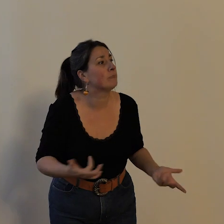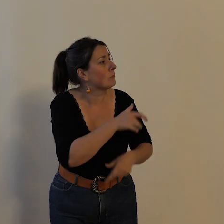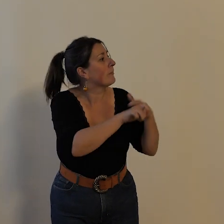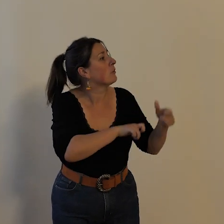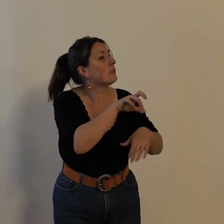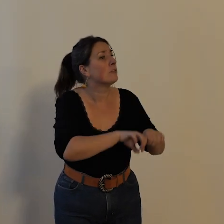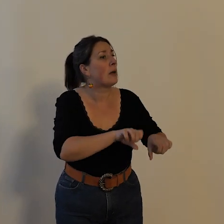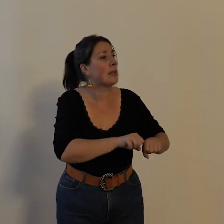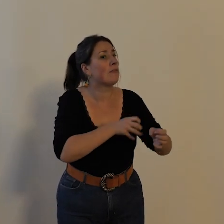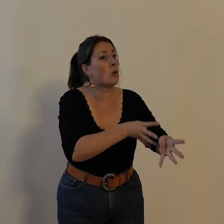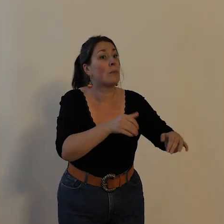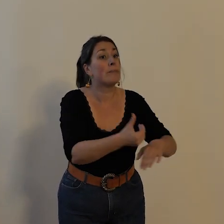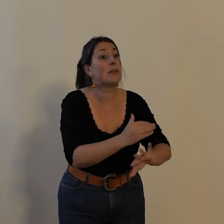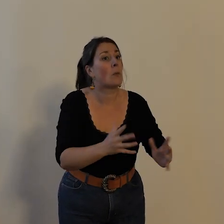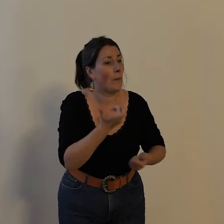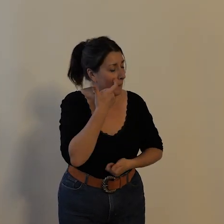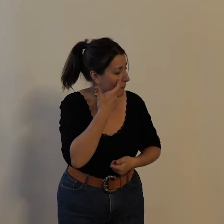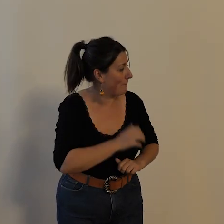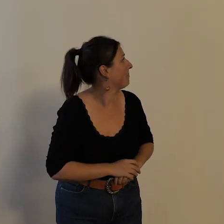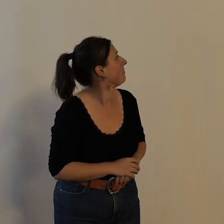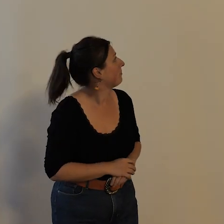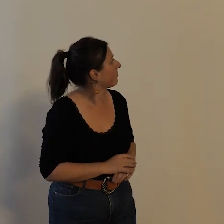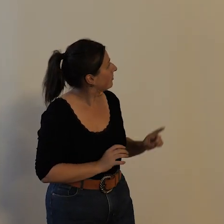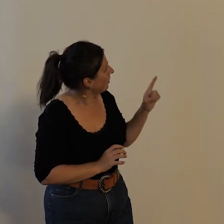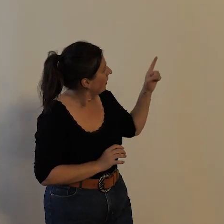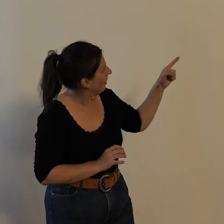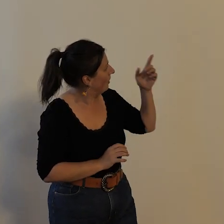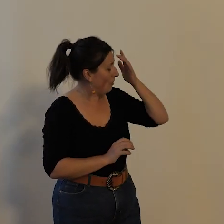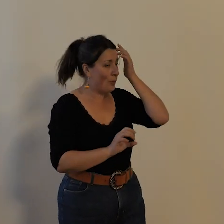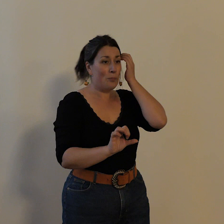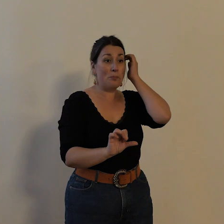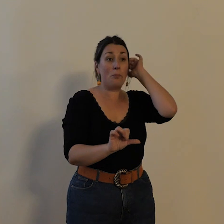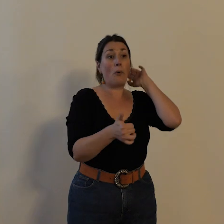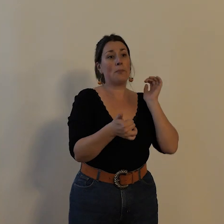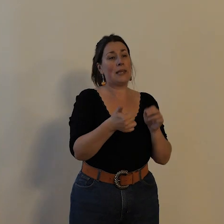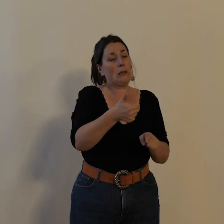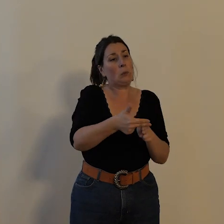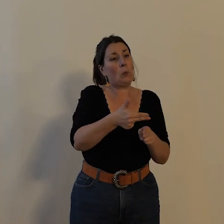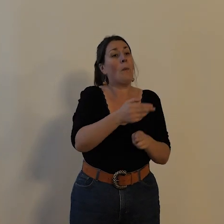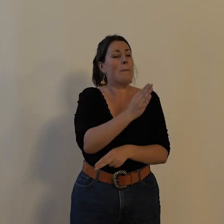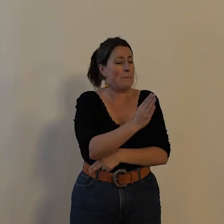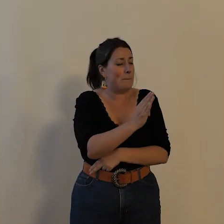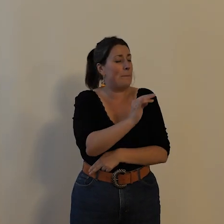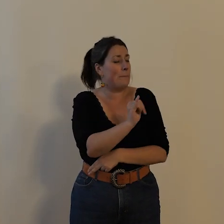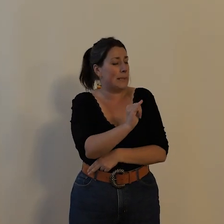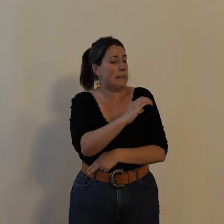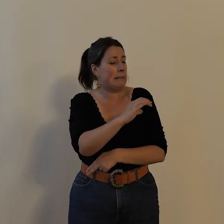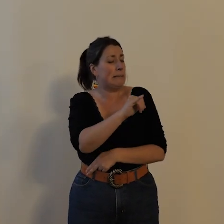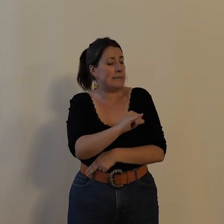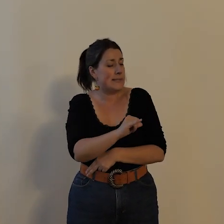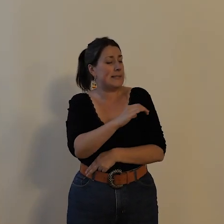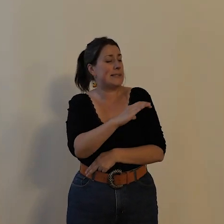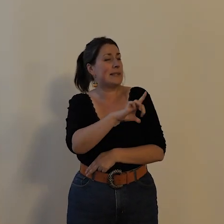alors pour mémoire le premier rangin à porter le nom de bicyclette en France